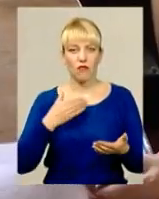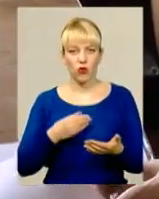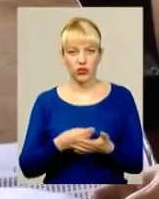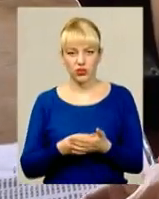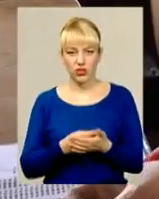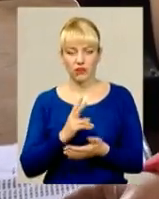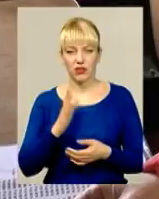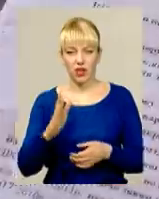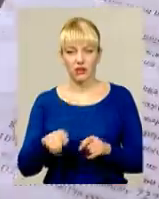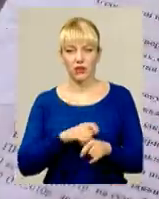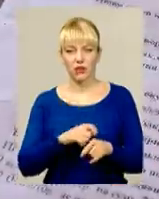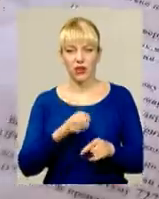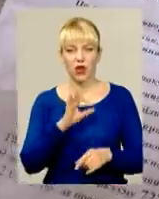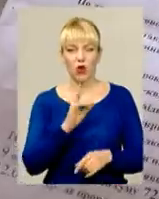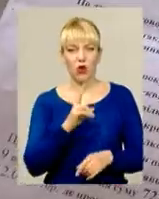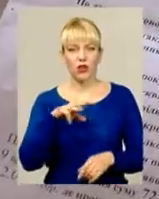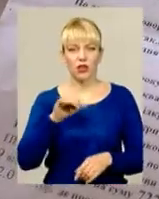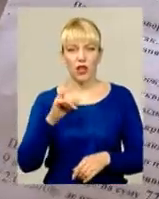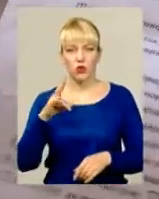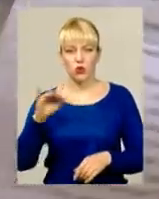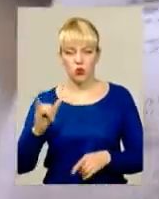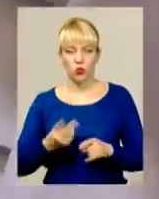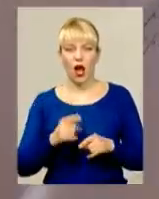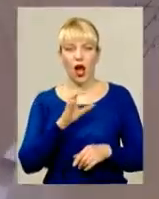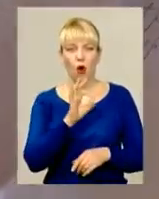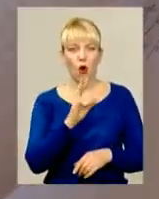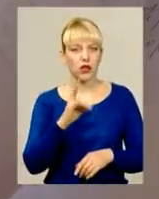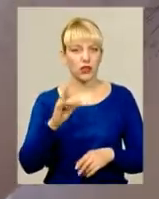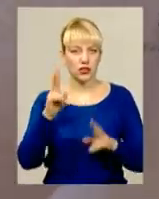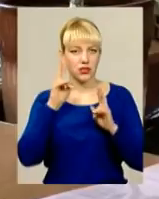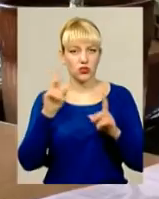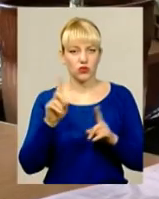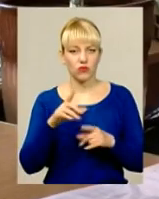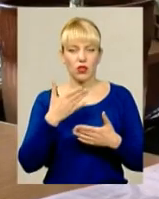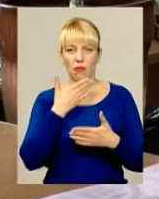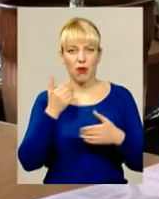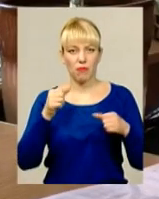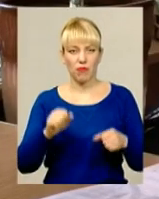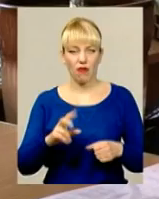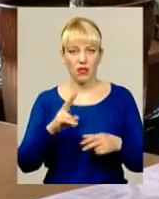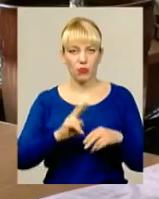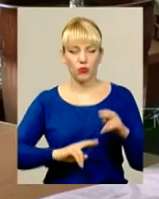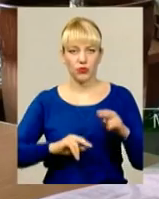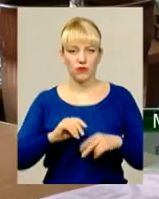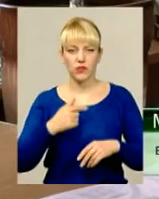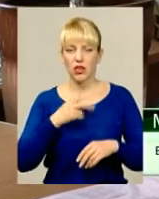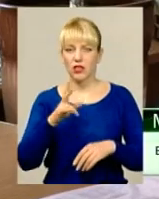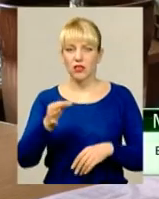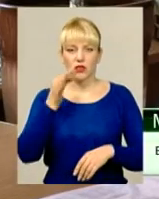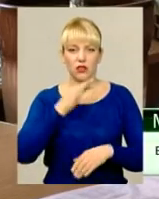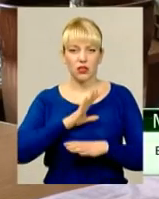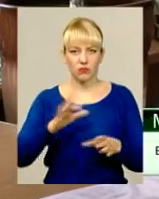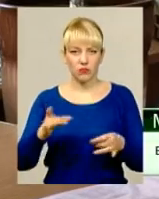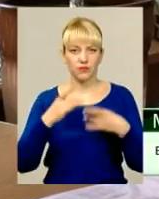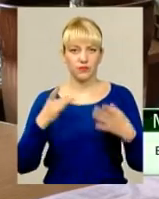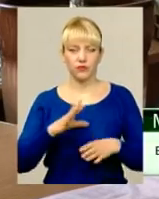що ця фірма на той час вже не мала права власності на будівельний об'єкт, жінка навіть не знала. Мені взагалі ніхто нічого не казав, ніхто не дзвонив,